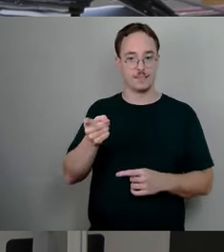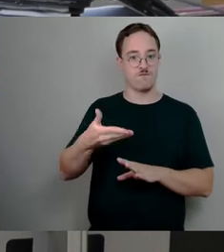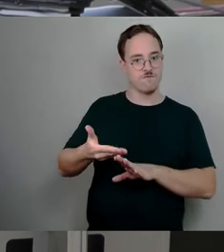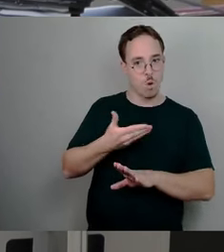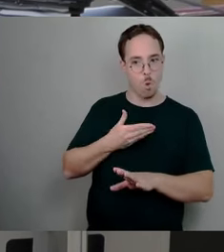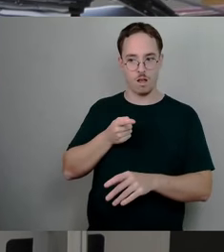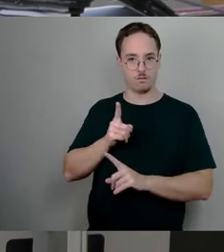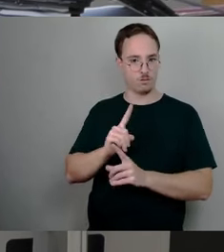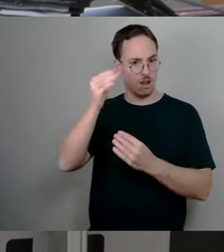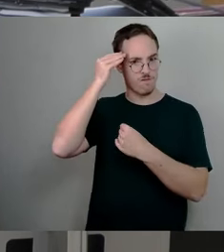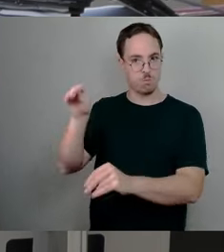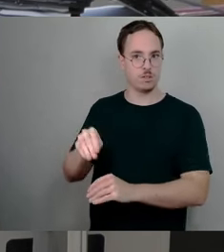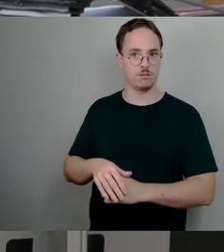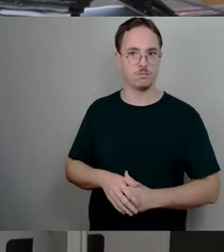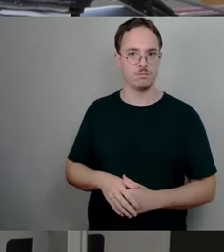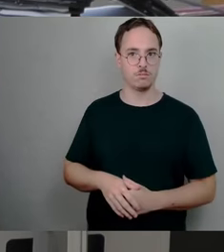bevorstehende Maßnahme informiert?